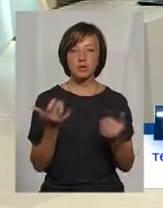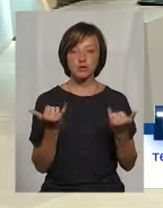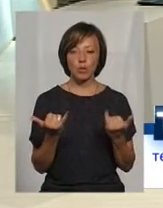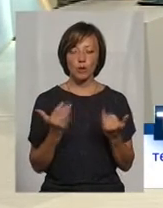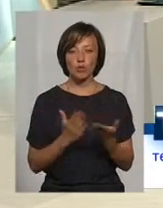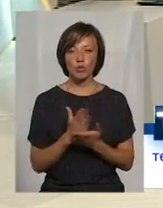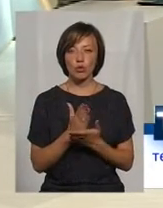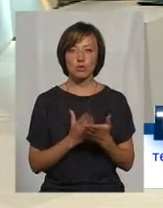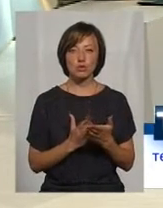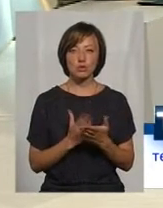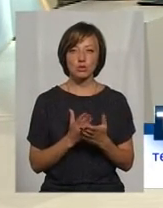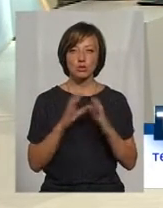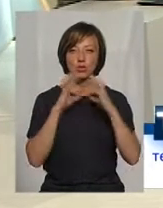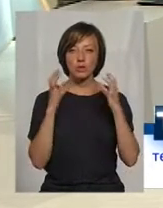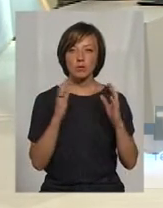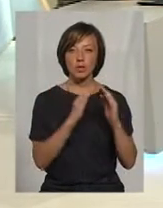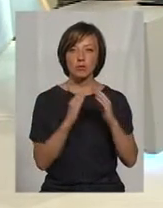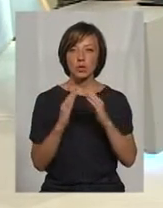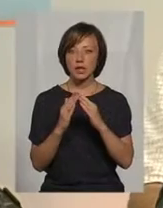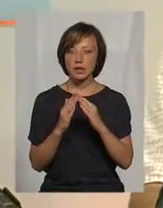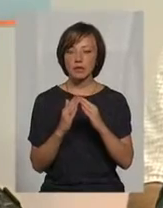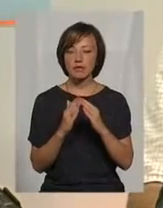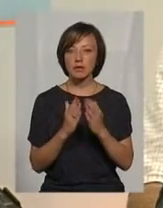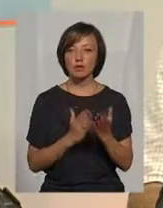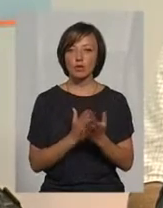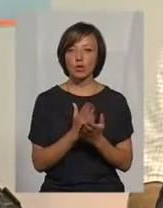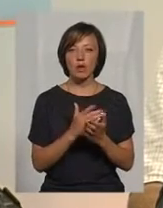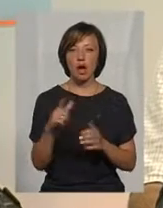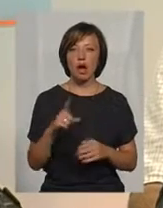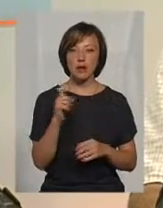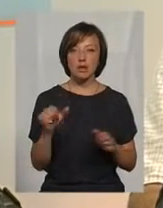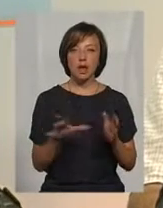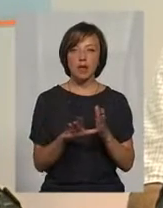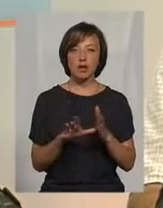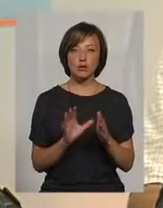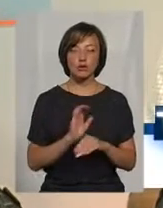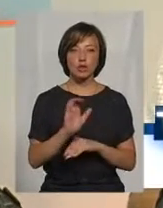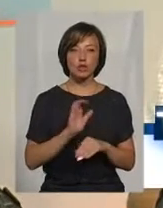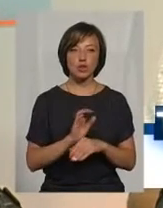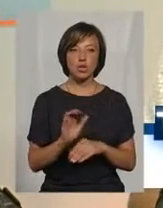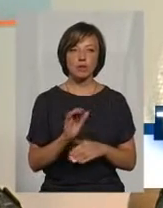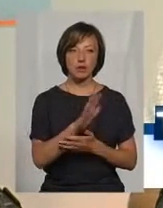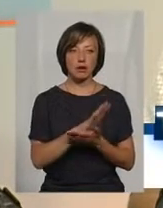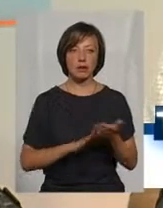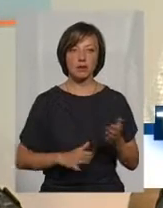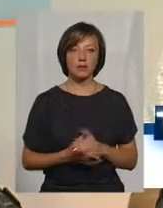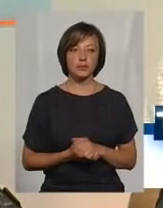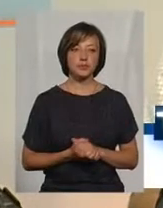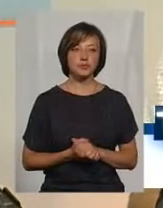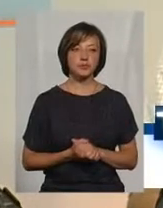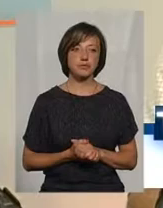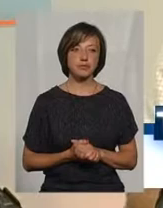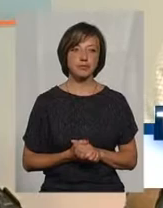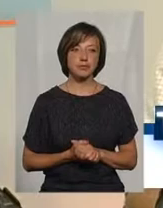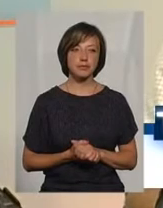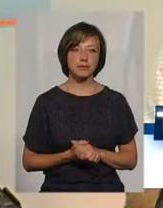послуги з отримання будинків споруд, з газо-електропостачання, ну і так далі, теплопостачання.